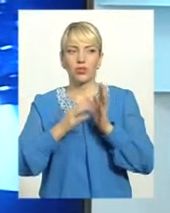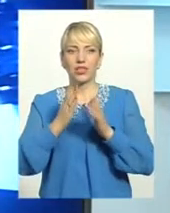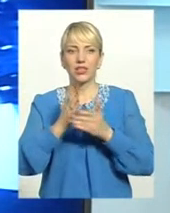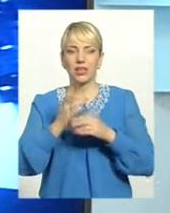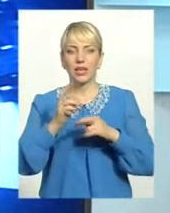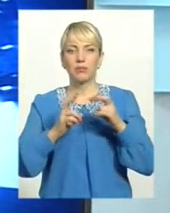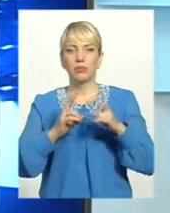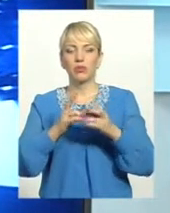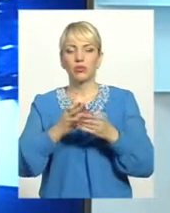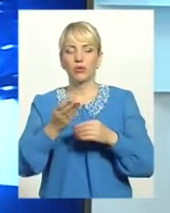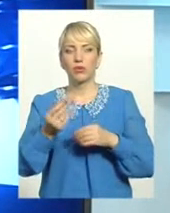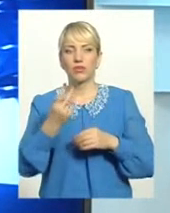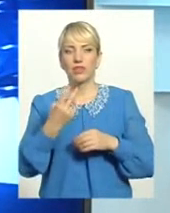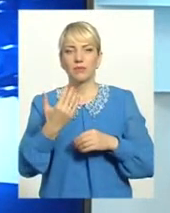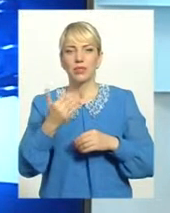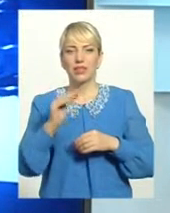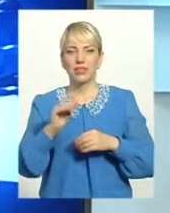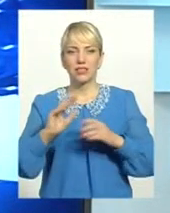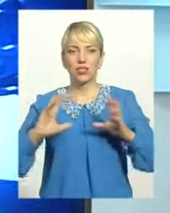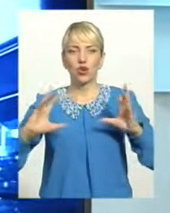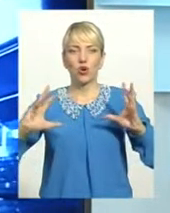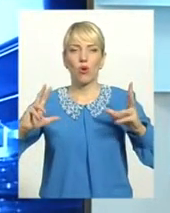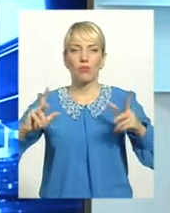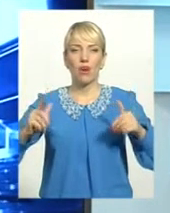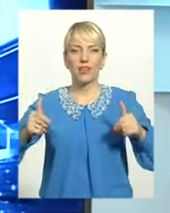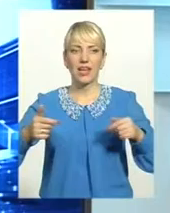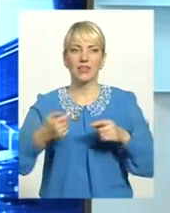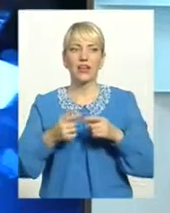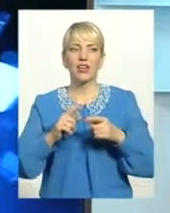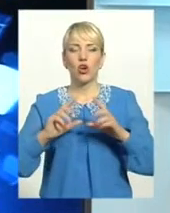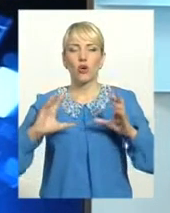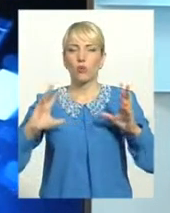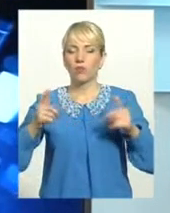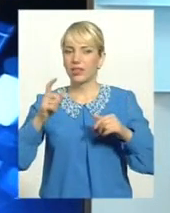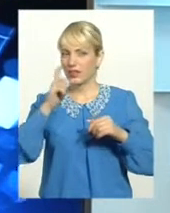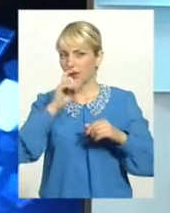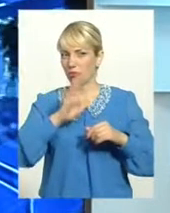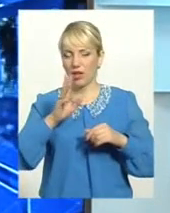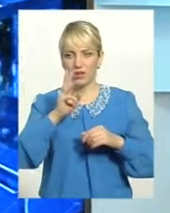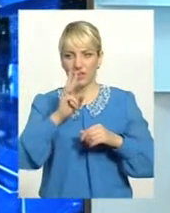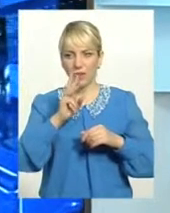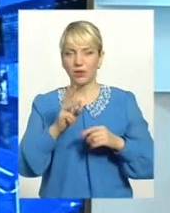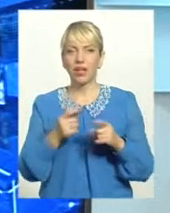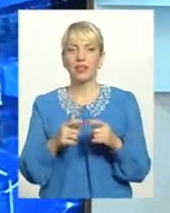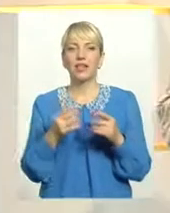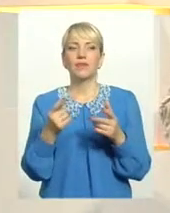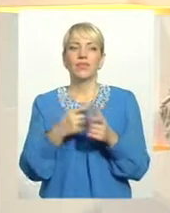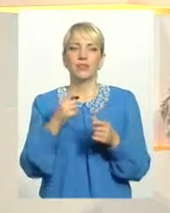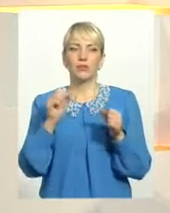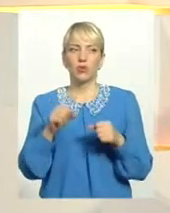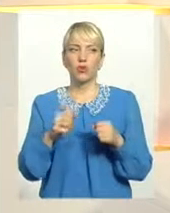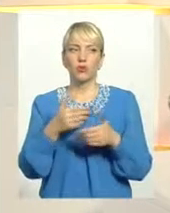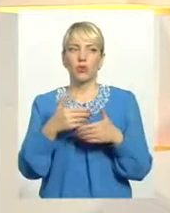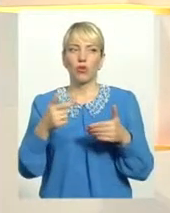підприємства, які виплачують 25 тисяч комбайнерам. Комбайнерів якраз непогана заробітна плата. Чи можемо ми говорити, що це ті